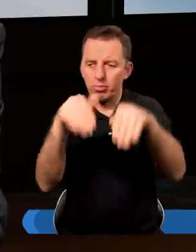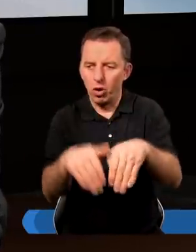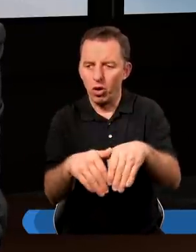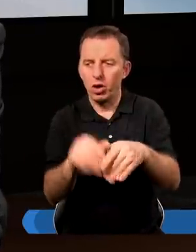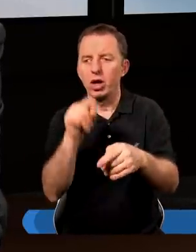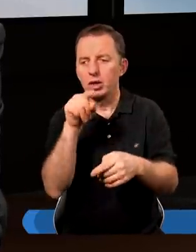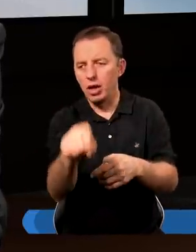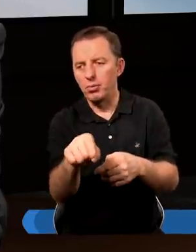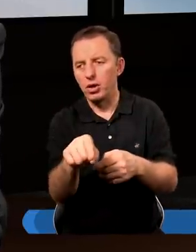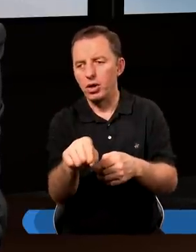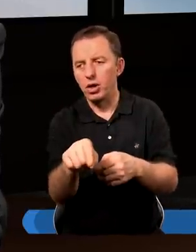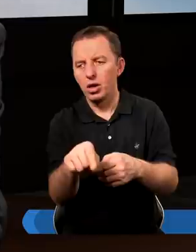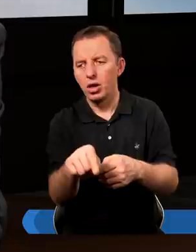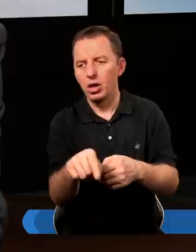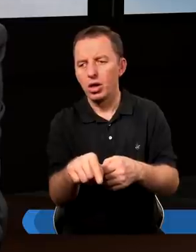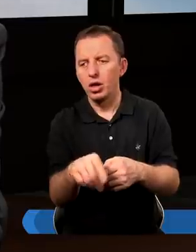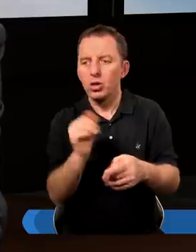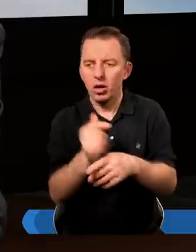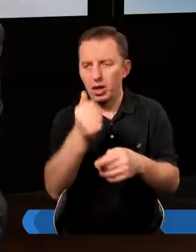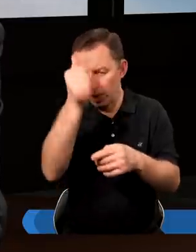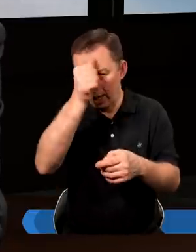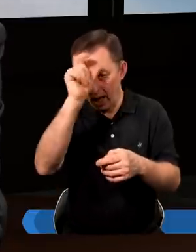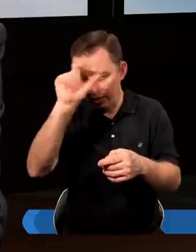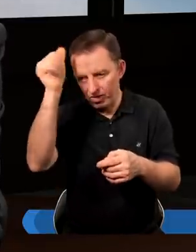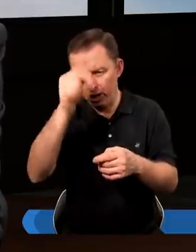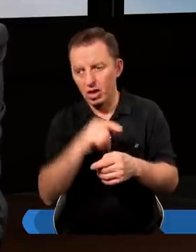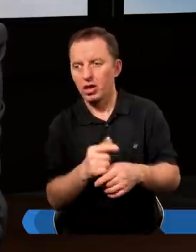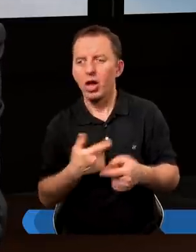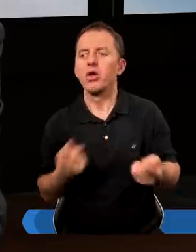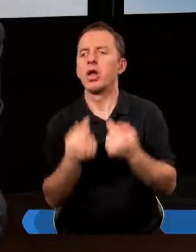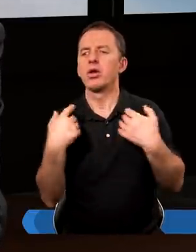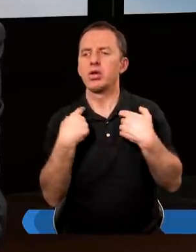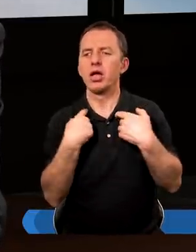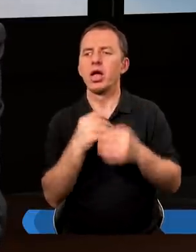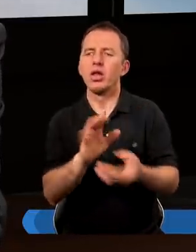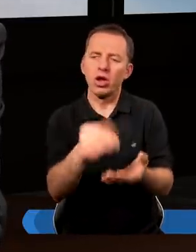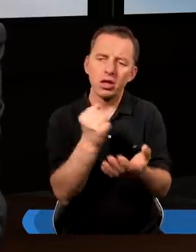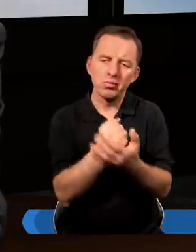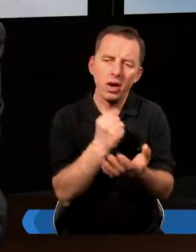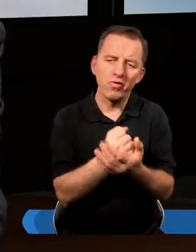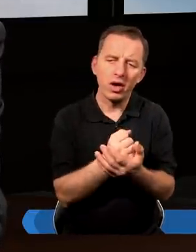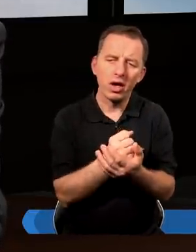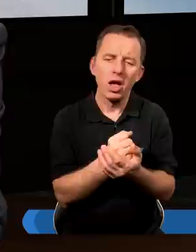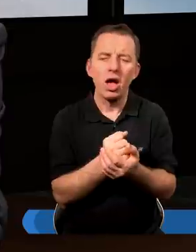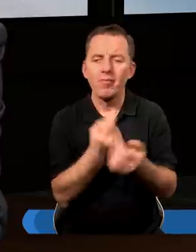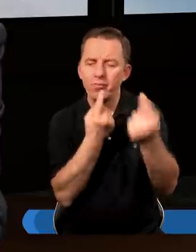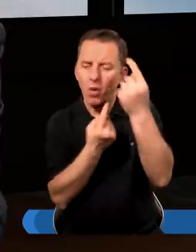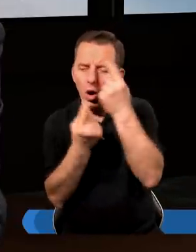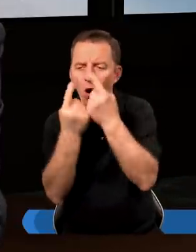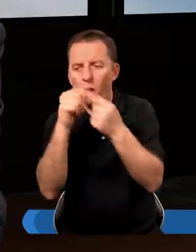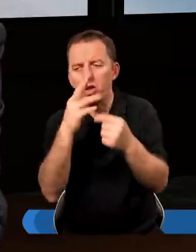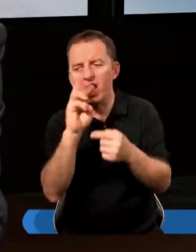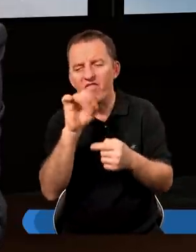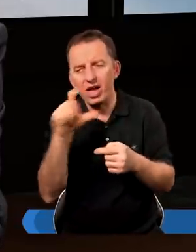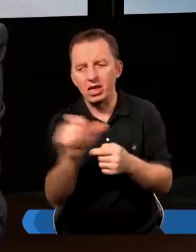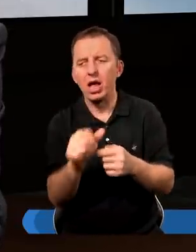mogę chcę mieć tylko i wyłącznie tytuł przed nazwiskiem po to, żeby innym zaimponować. Więc myślę, że leży kwestia w motywacjach.